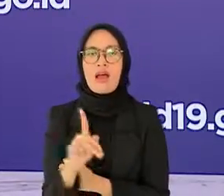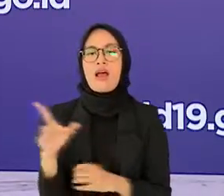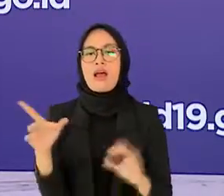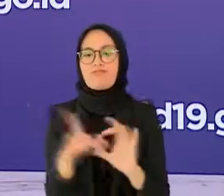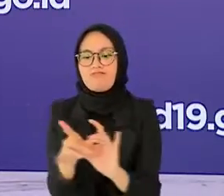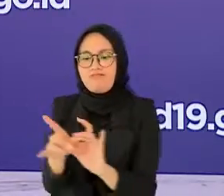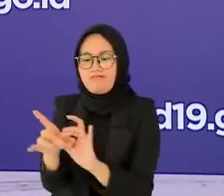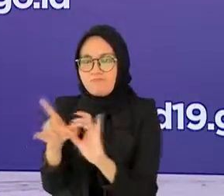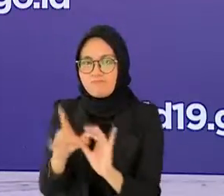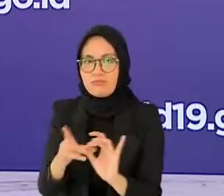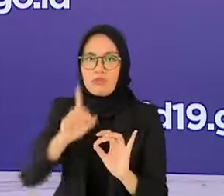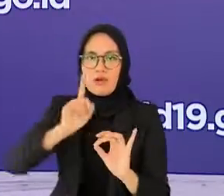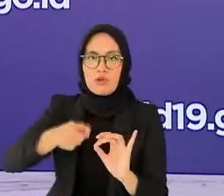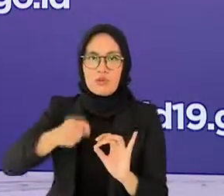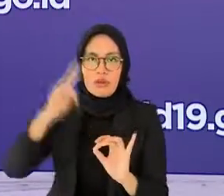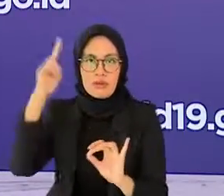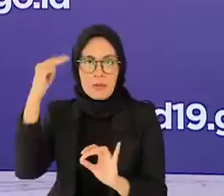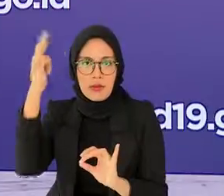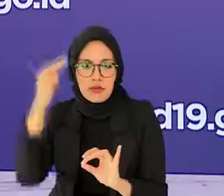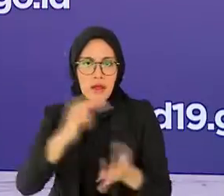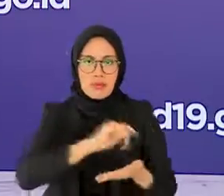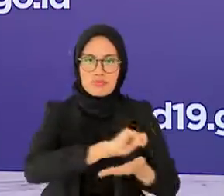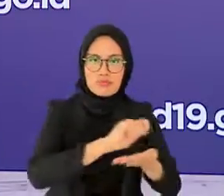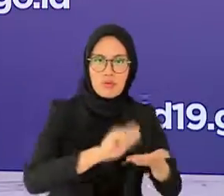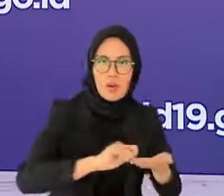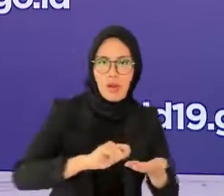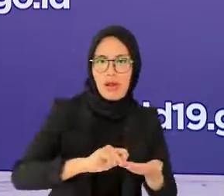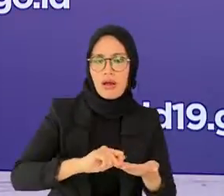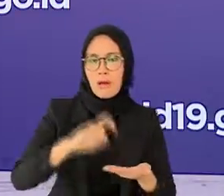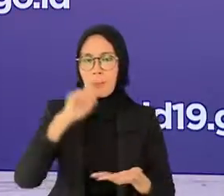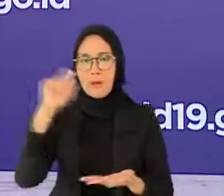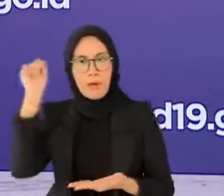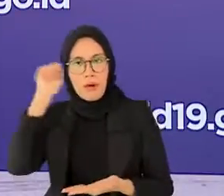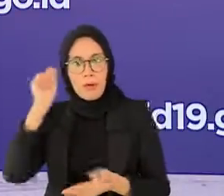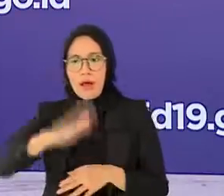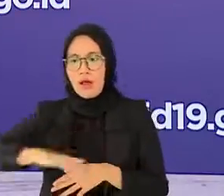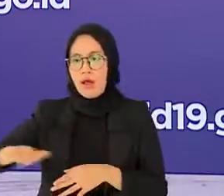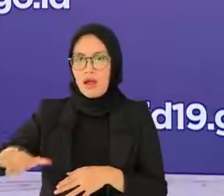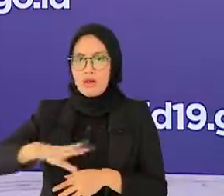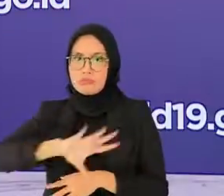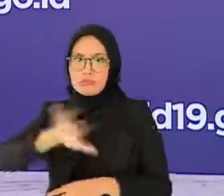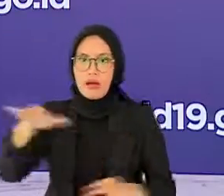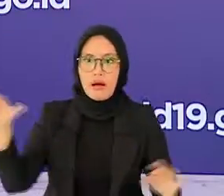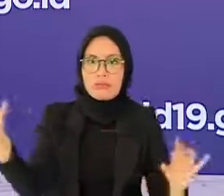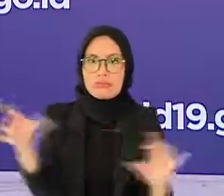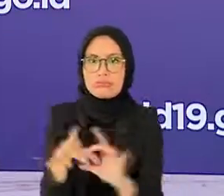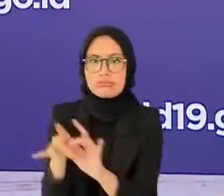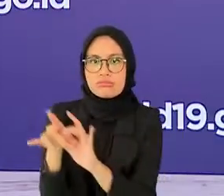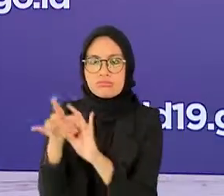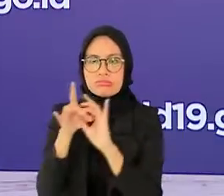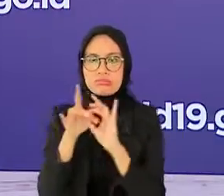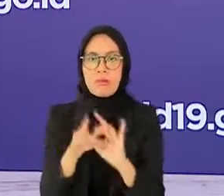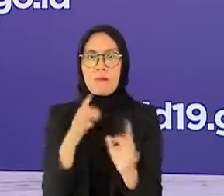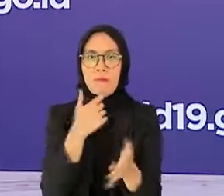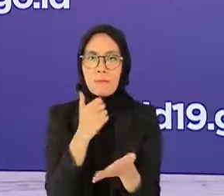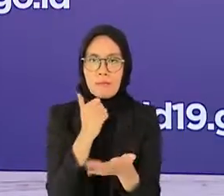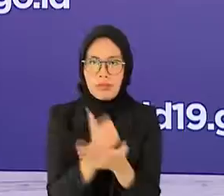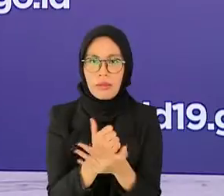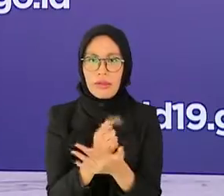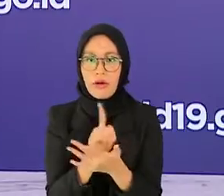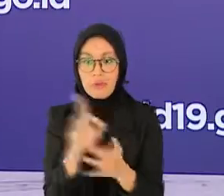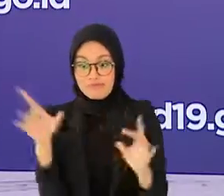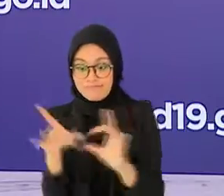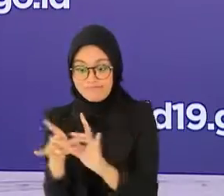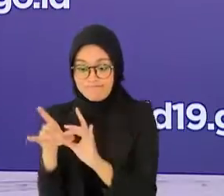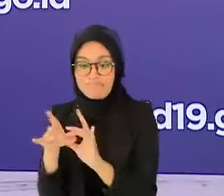antara pemerintah, pihak sekolah dan orang tua murid melalui sinergi yang baik ini maka aktivitas